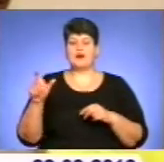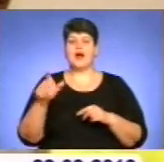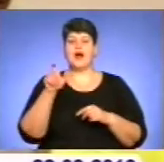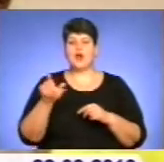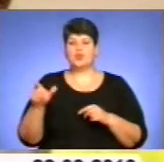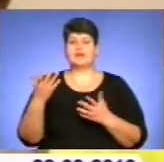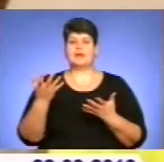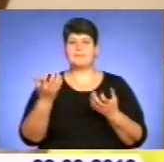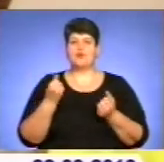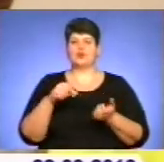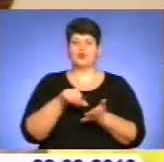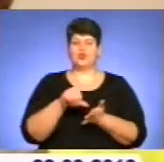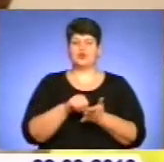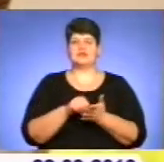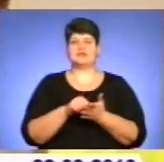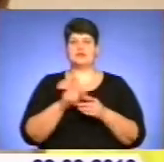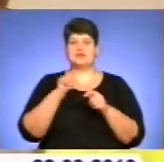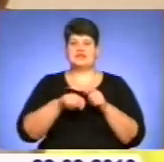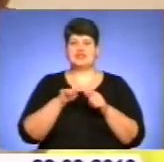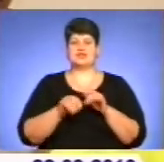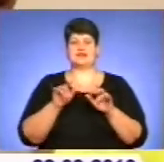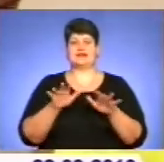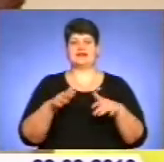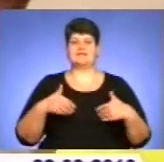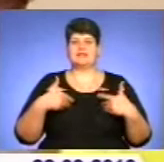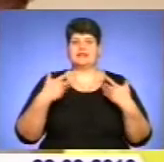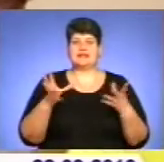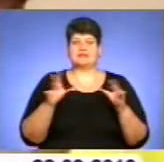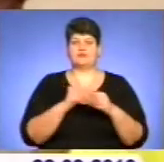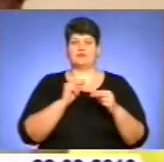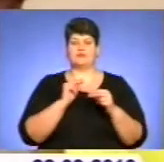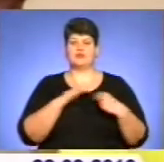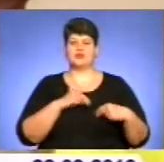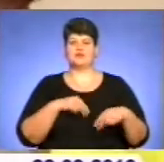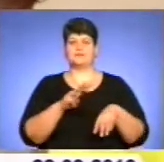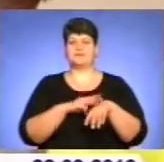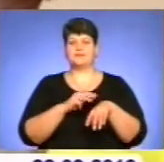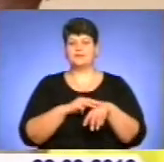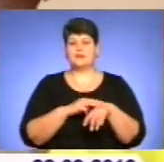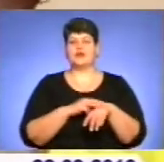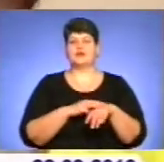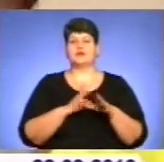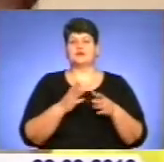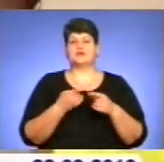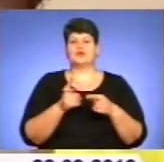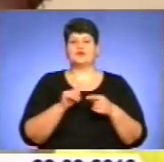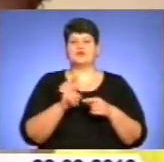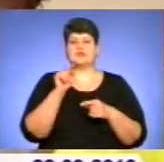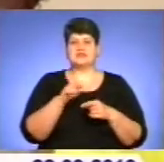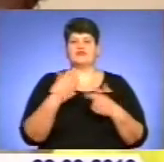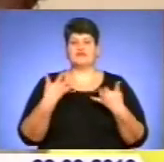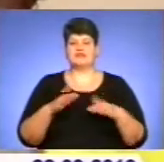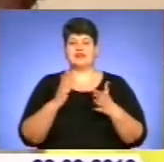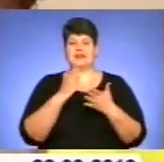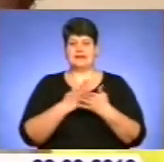беруть участь у слідчих діях, які звертаються і співпрацюють з правоохоронними органами, відносно яких винесені вже